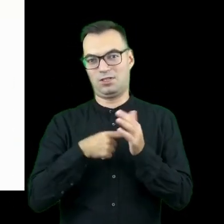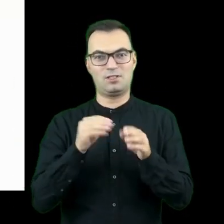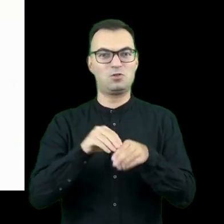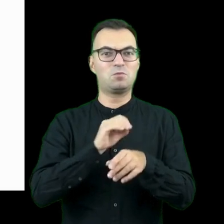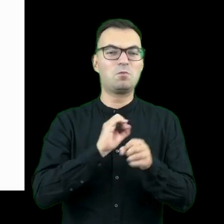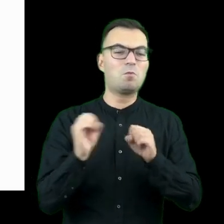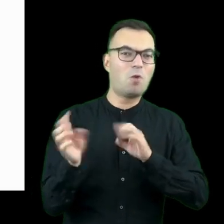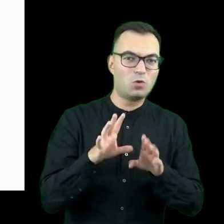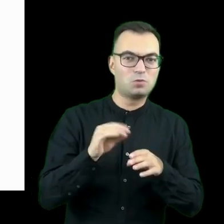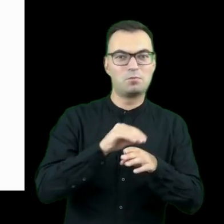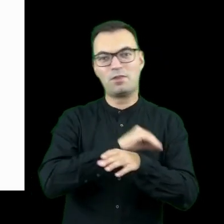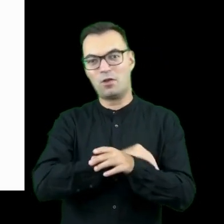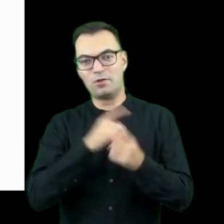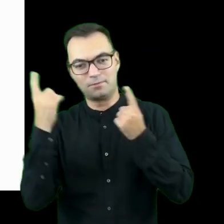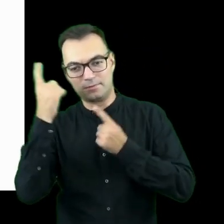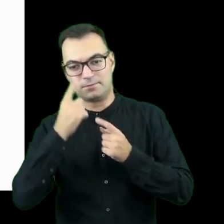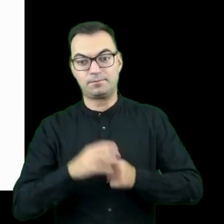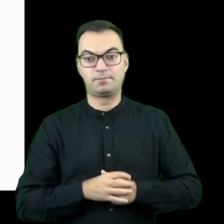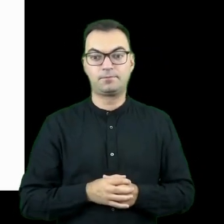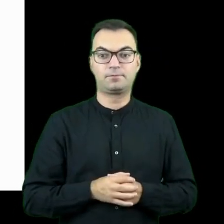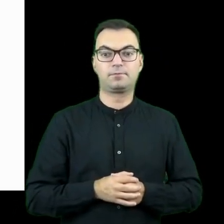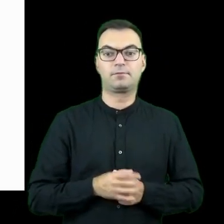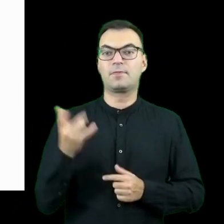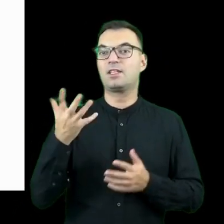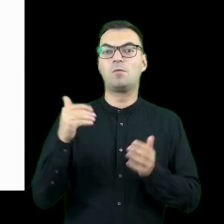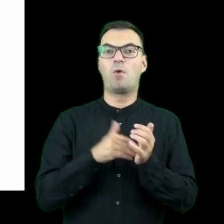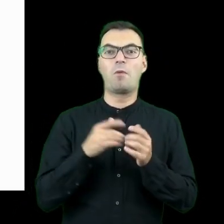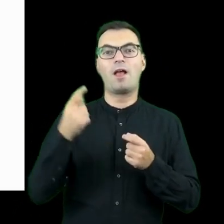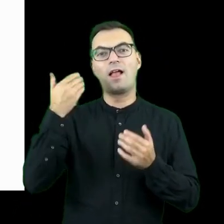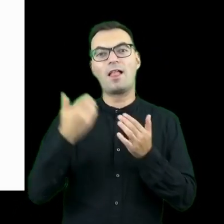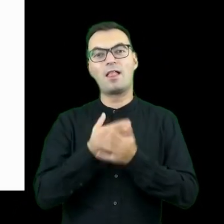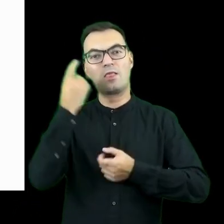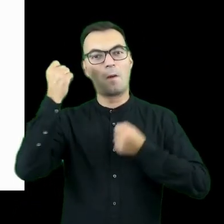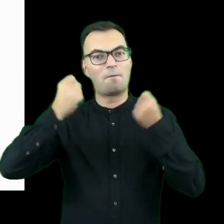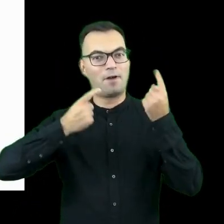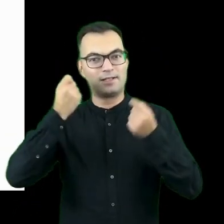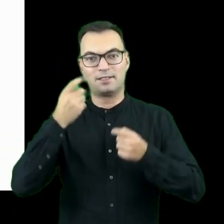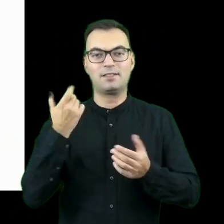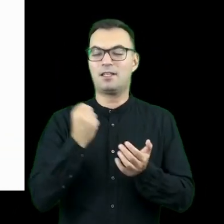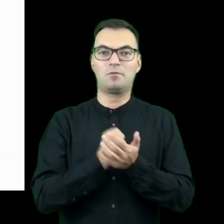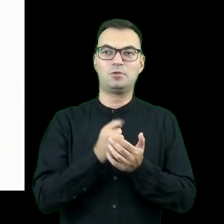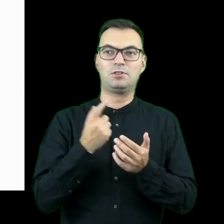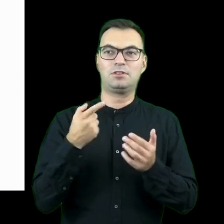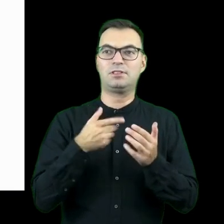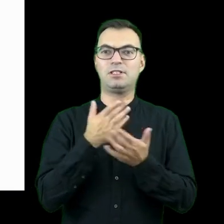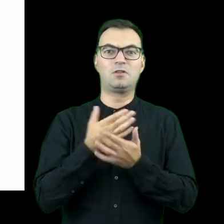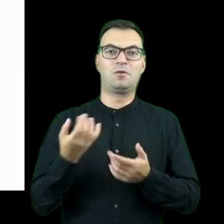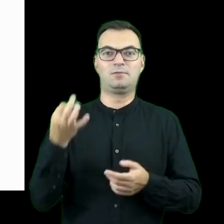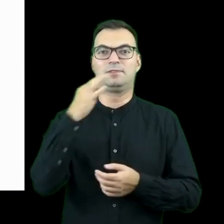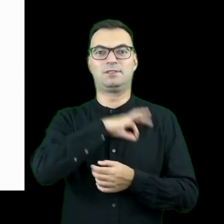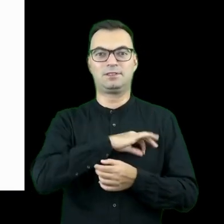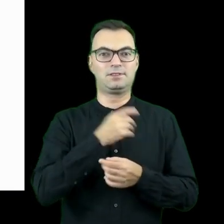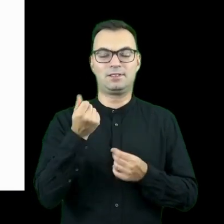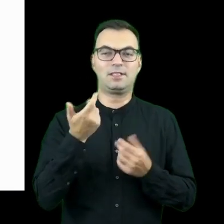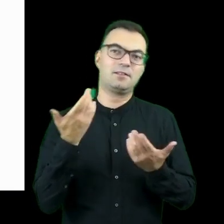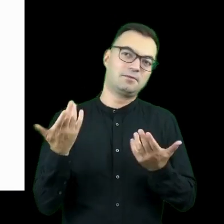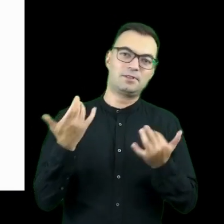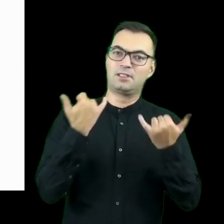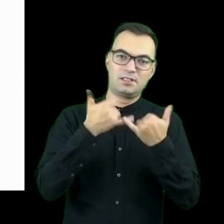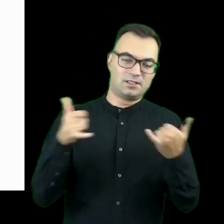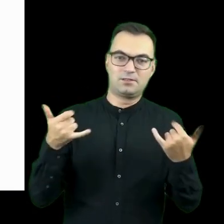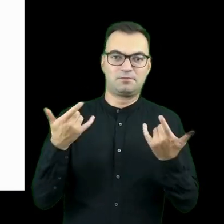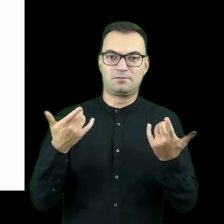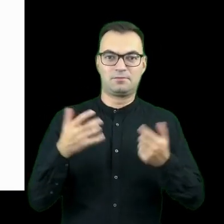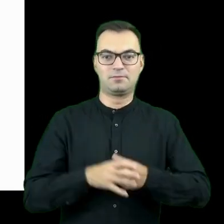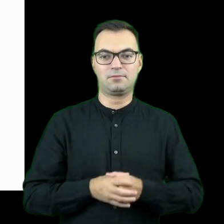obszarach, które, których innowacja jest potrzebna niekoniecznie dla celu komercyjnego, ale dla jakiejkolwiek,